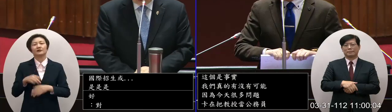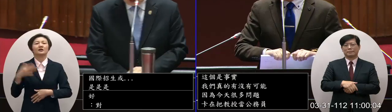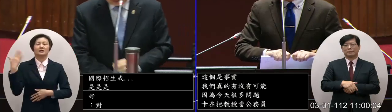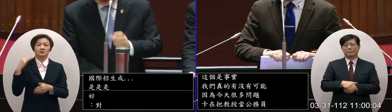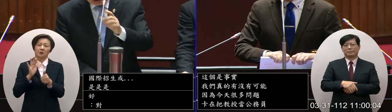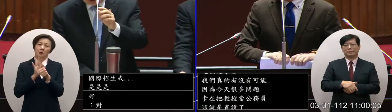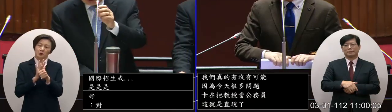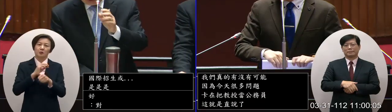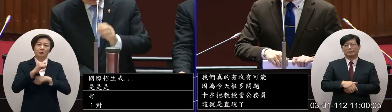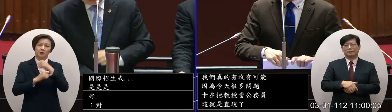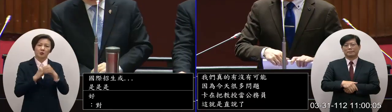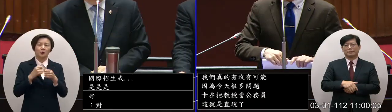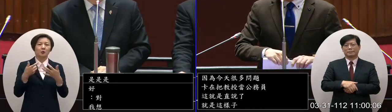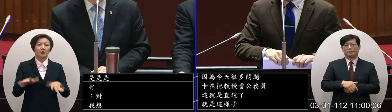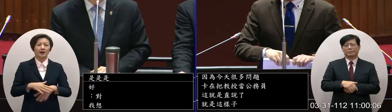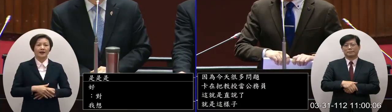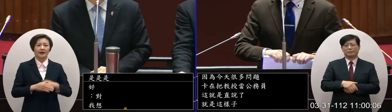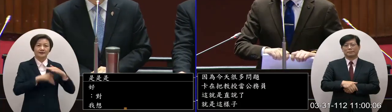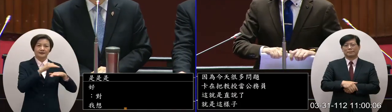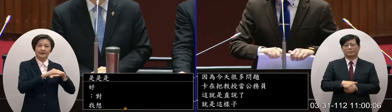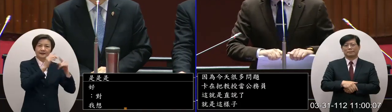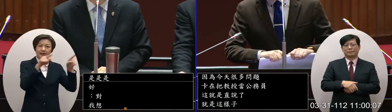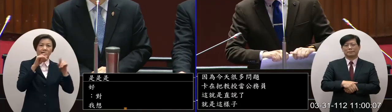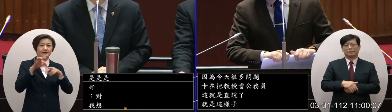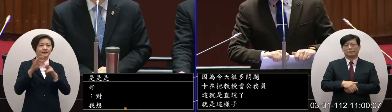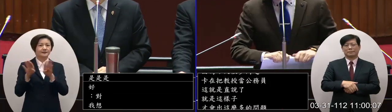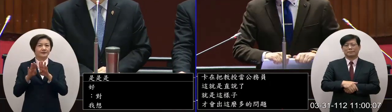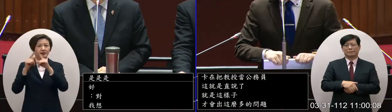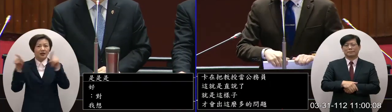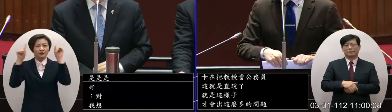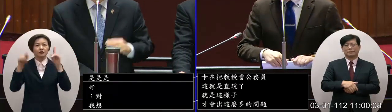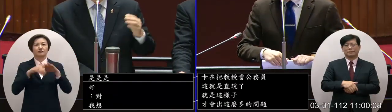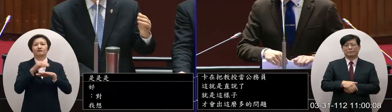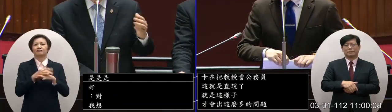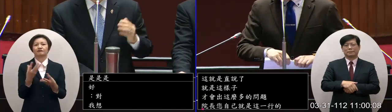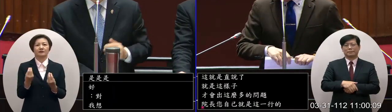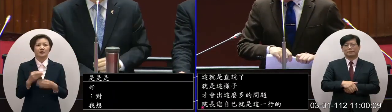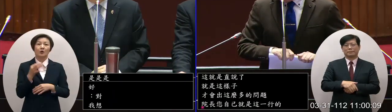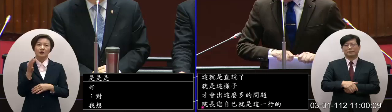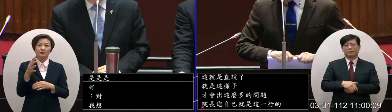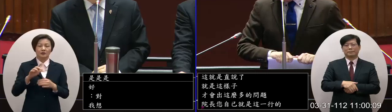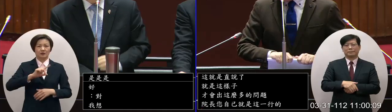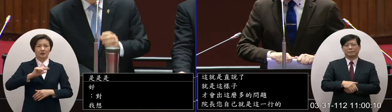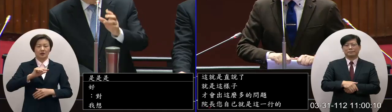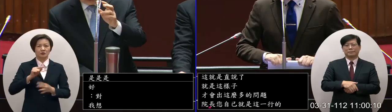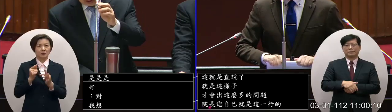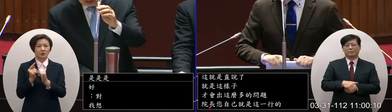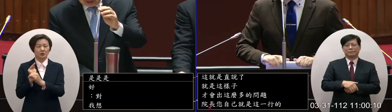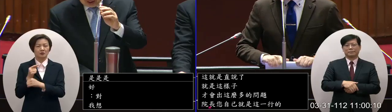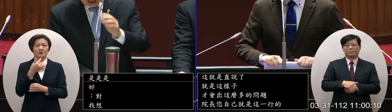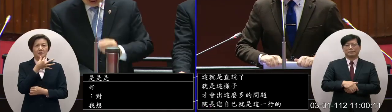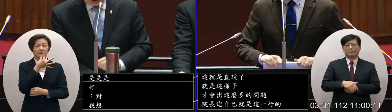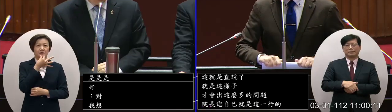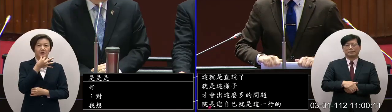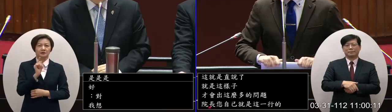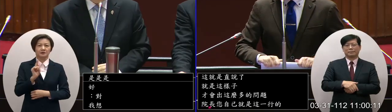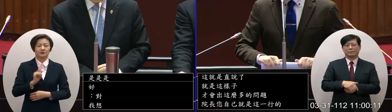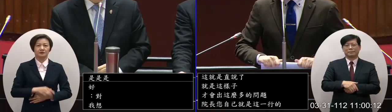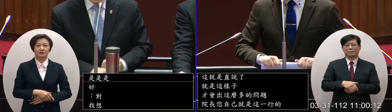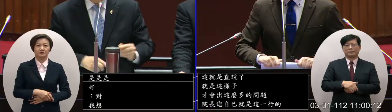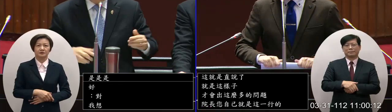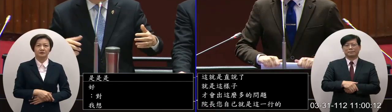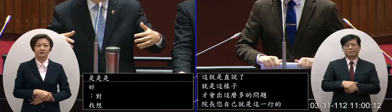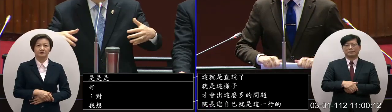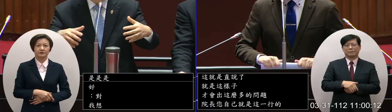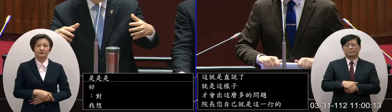不管是成大或者是金門大學都沒有成功那裡面很多老師的這個顧慮還是在